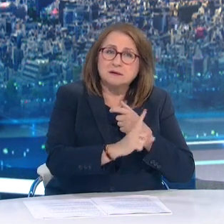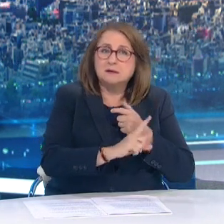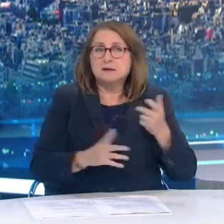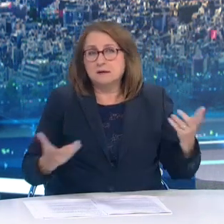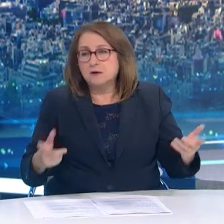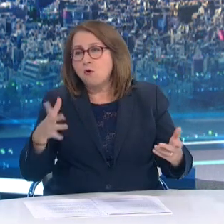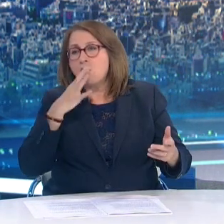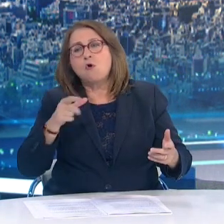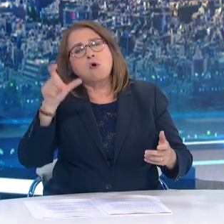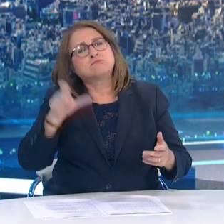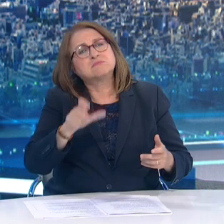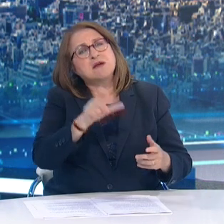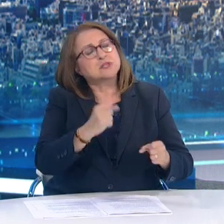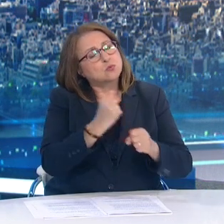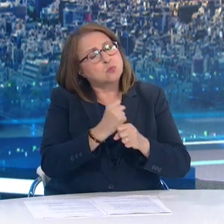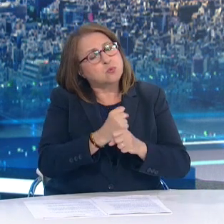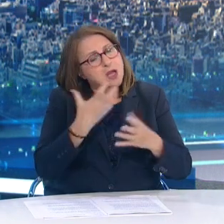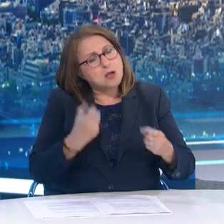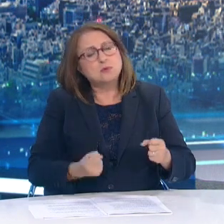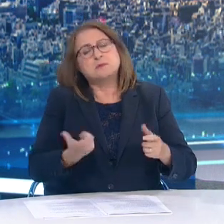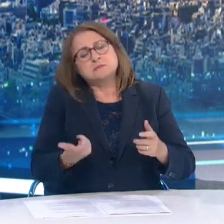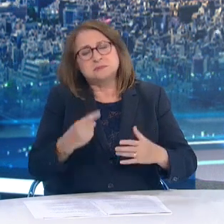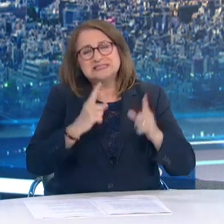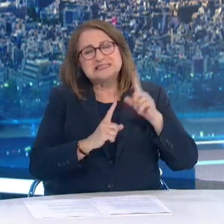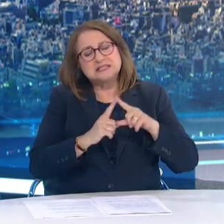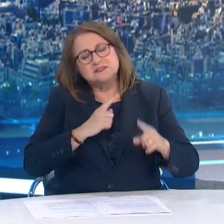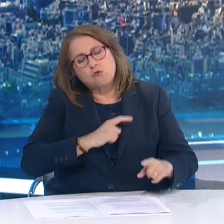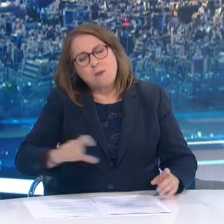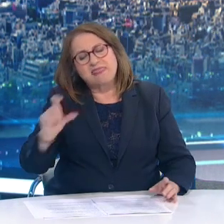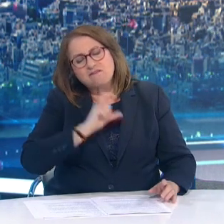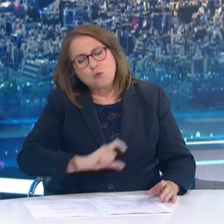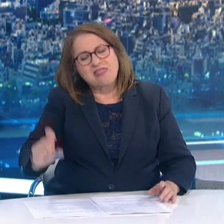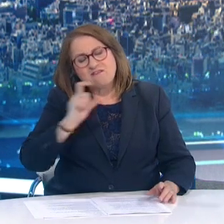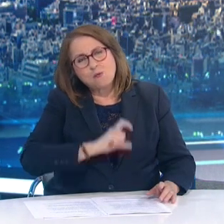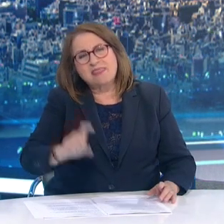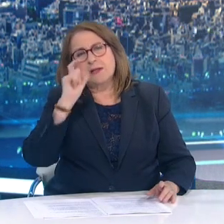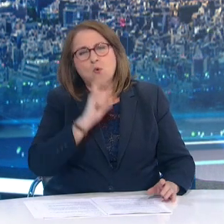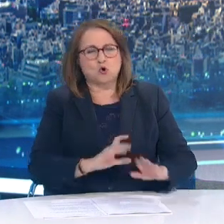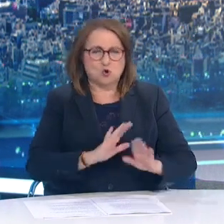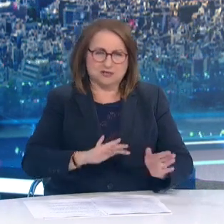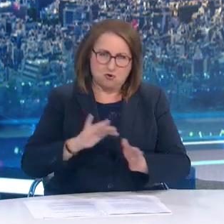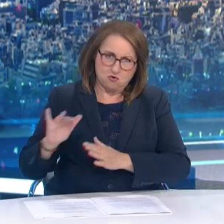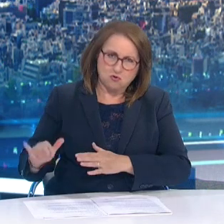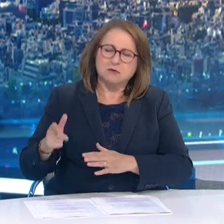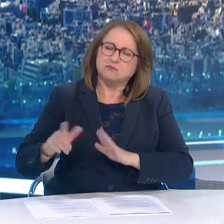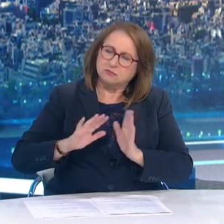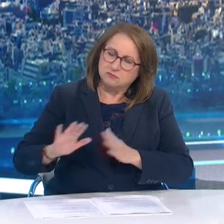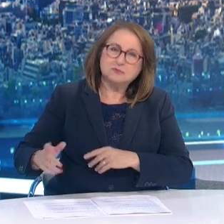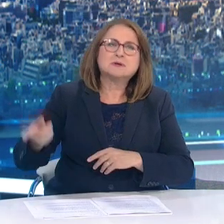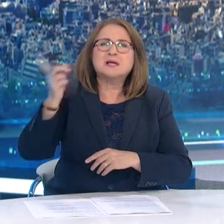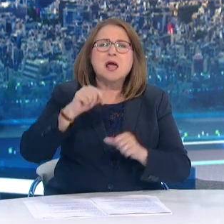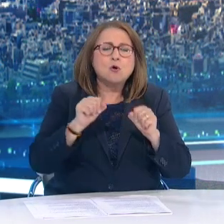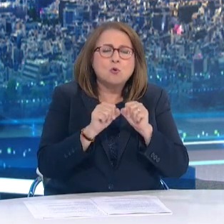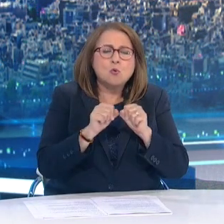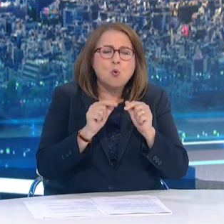διενέργεια εβδομαδιαίου αυτοδιαγνωστικού ελέγχου self-test όπως ήδη ισχύει αλλά και όσοι μετακινούνται μεταξύ νήσων που βρίσκονται σε πολύ κοντινές αποστάσεις